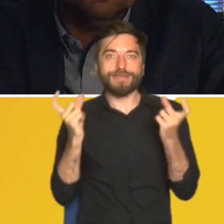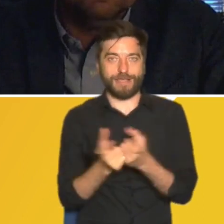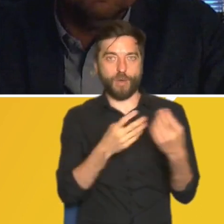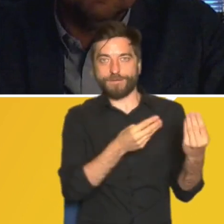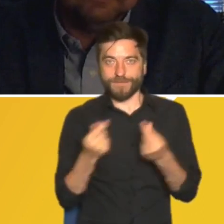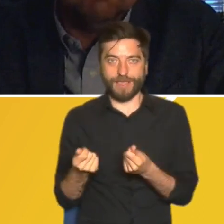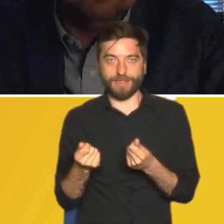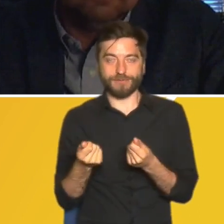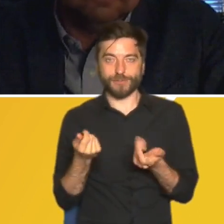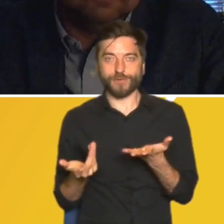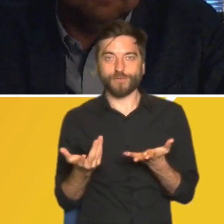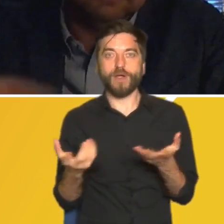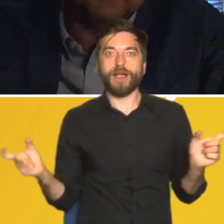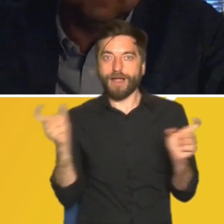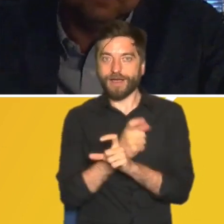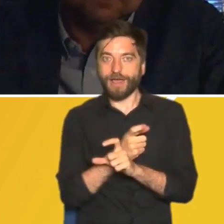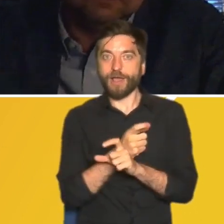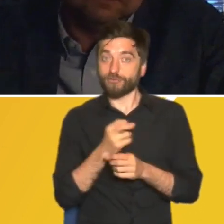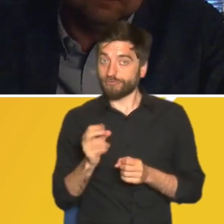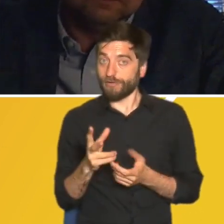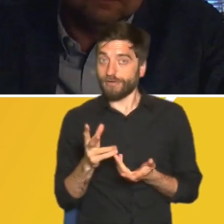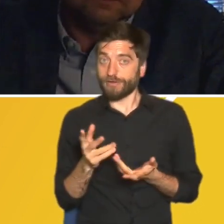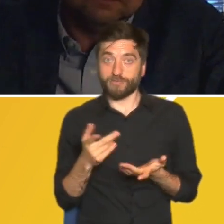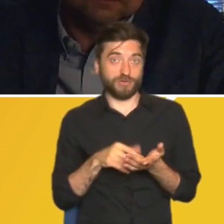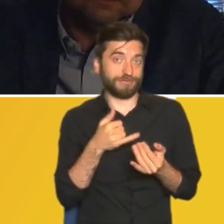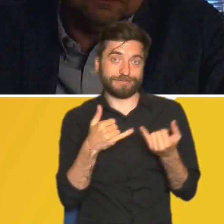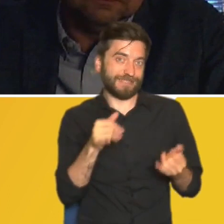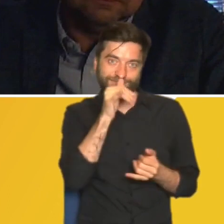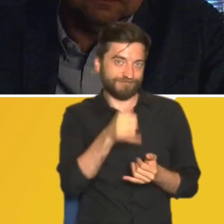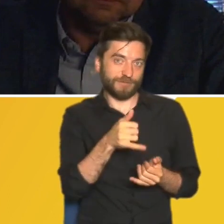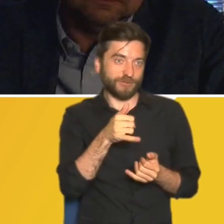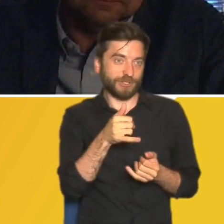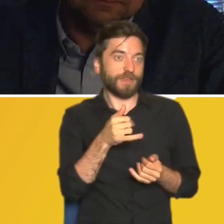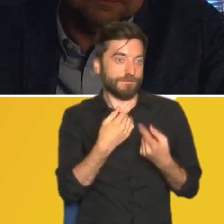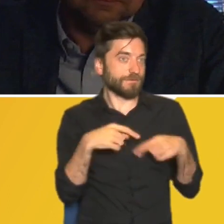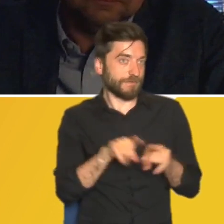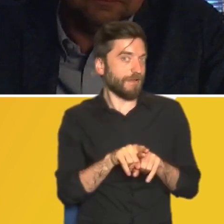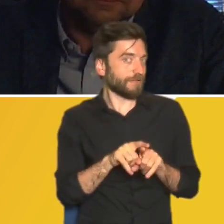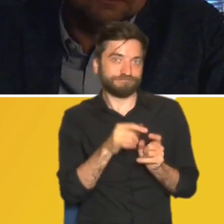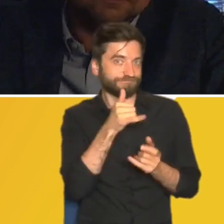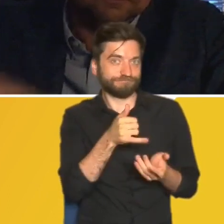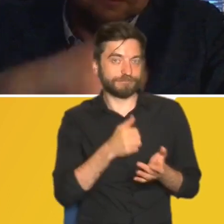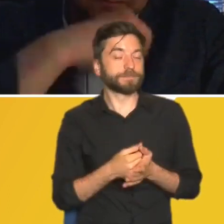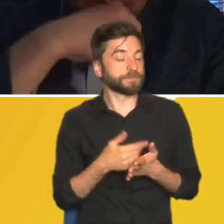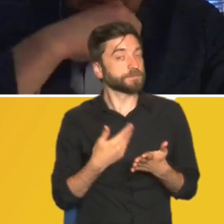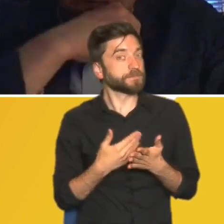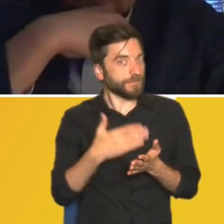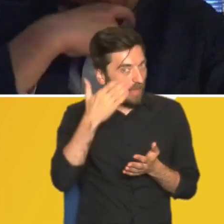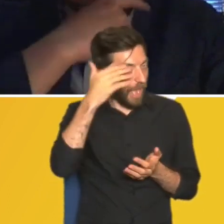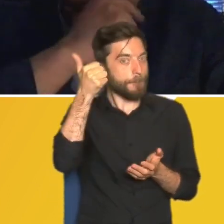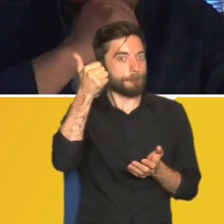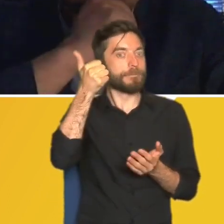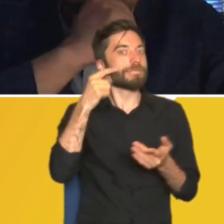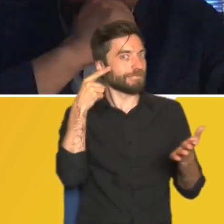na poziomie krajowym no bo inaczej by to było niemożliwe żeby to zrealizować także faktycznie ambitne ambitne cele